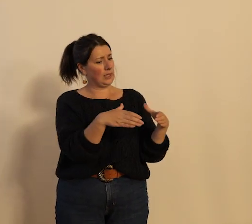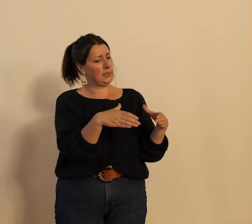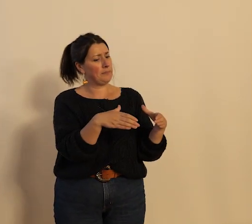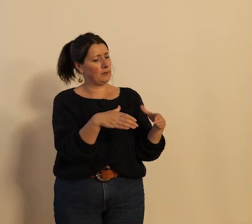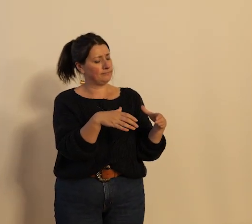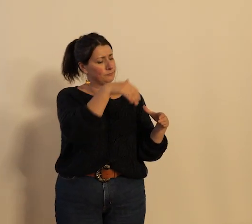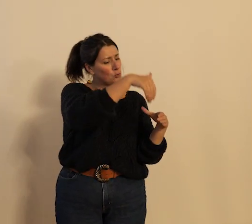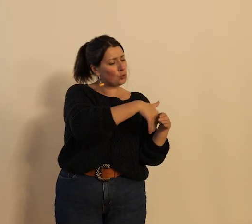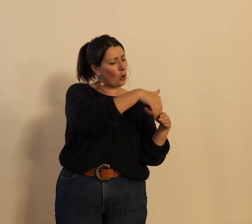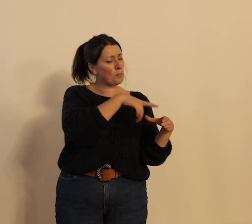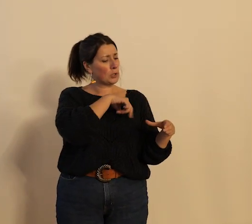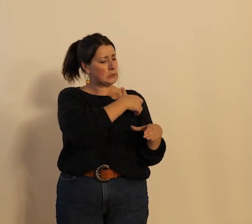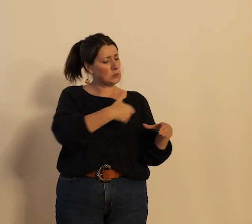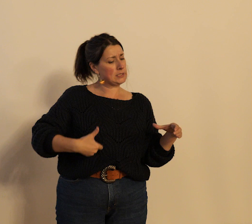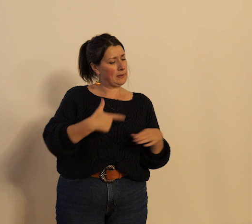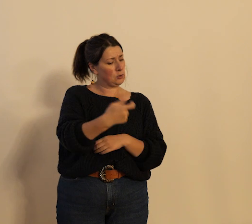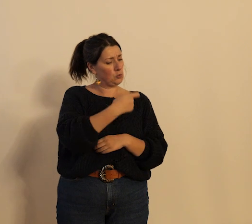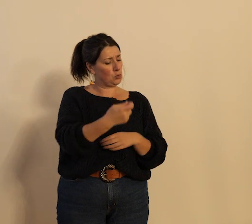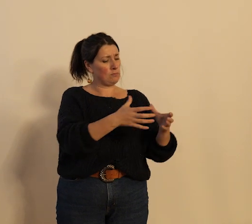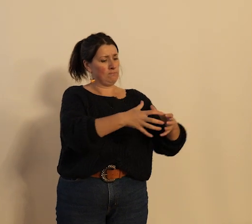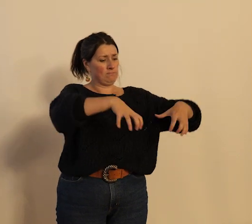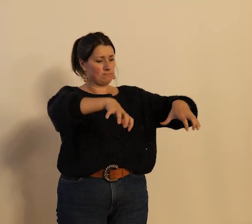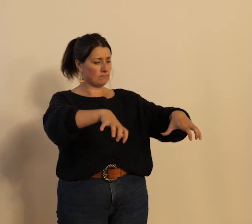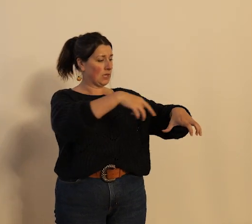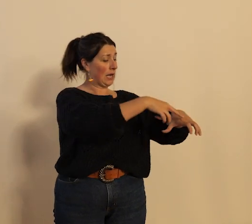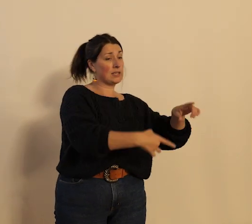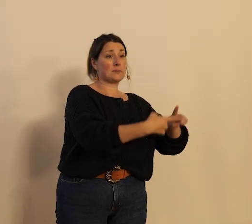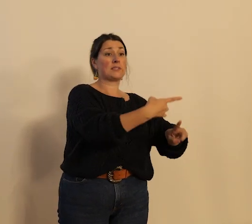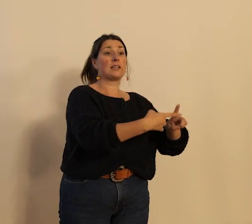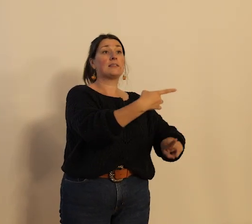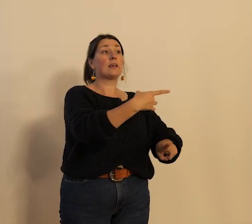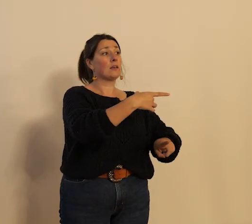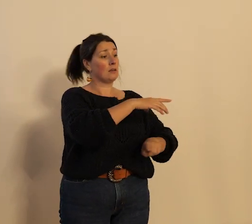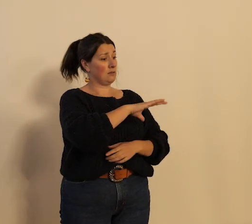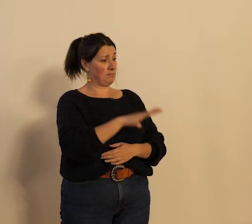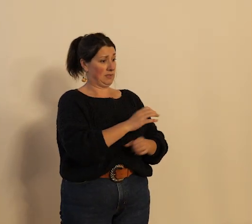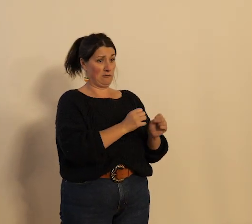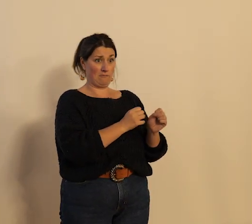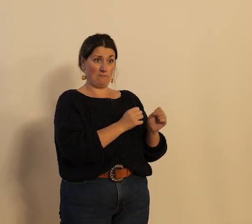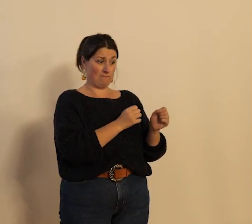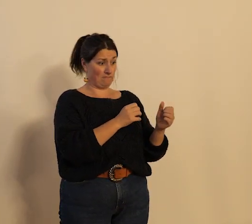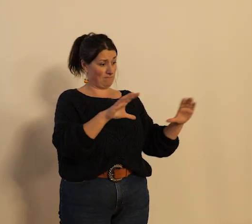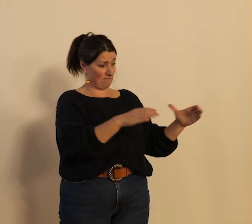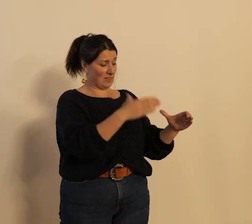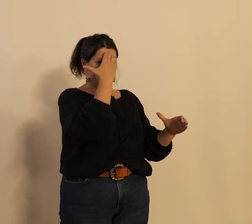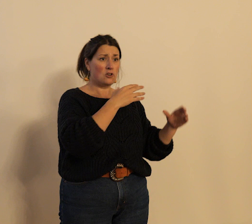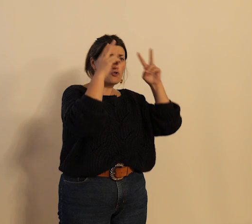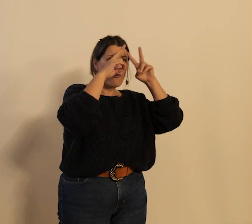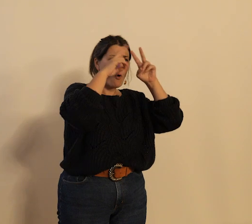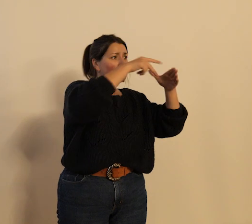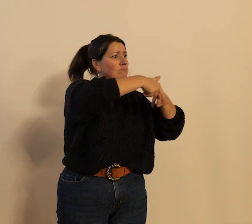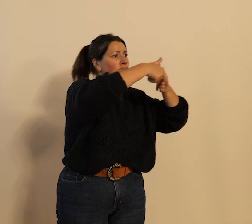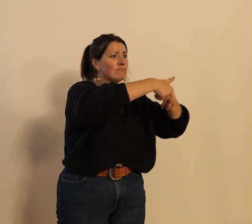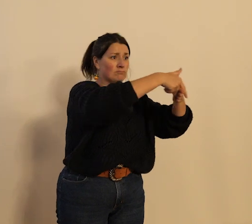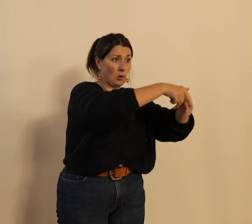la police municipale à Tours nous avons des spécialités dont en particulier ce qui fait l'une des fiertés de la ville de Tours une brigade équestre mais aussi